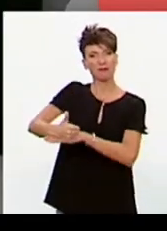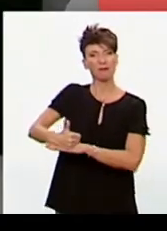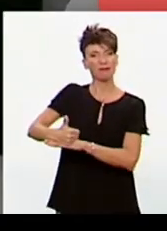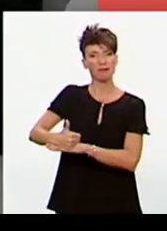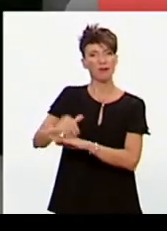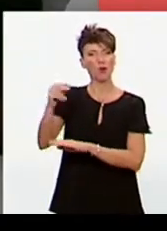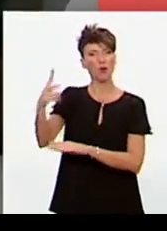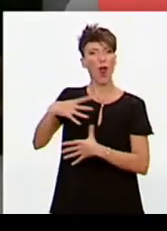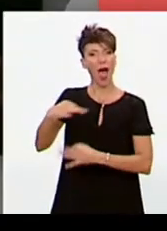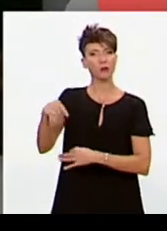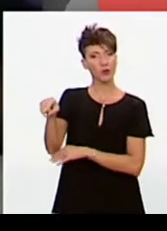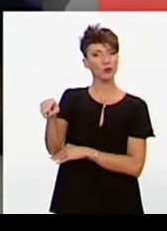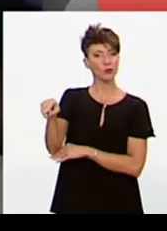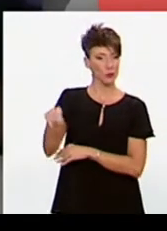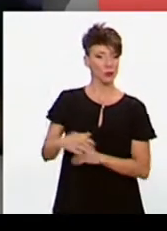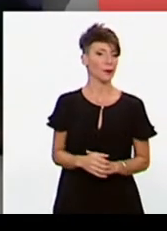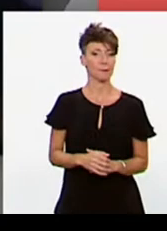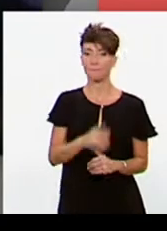μια έδρα στη Βουλή των Αντιπροσώπων.